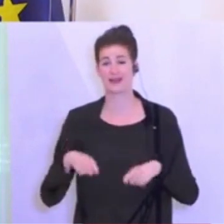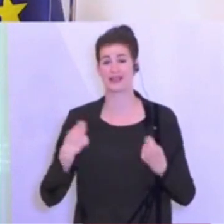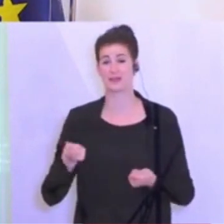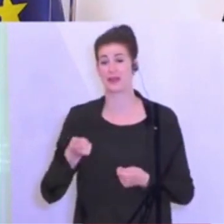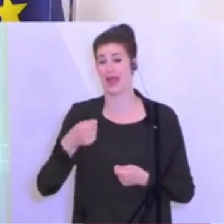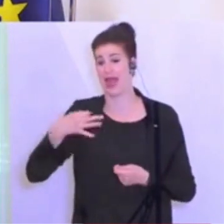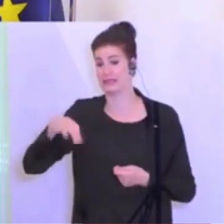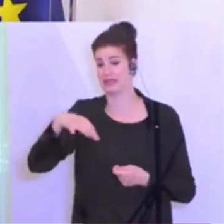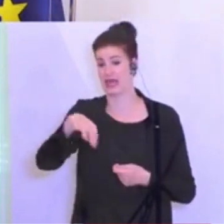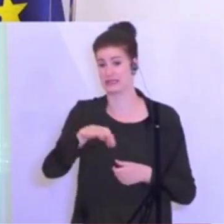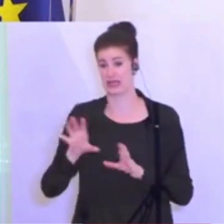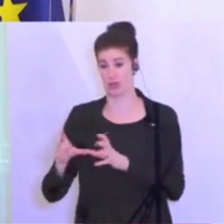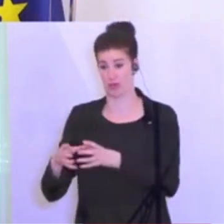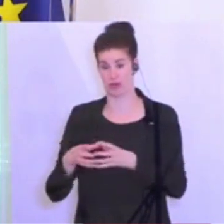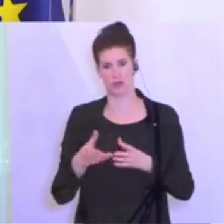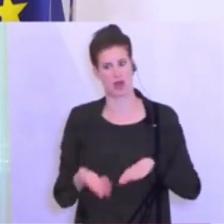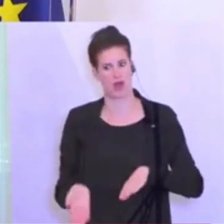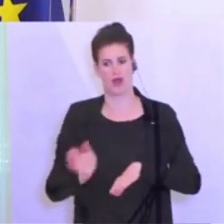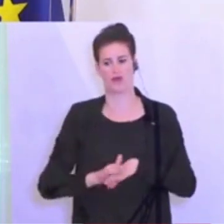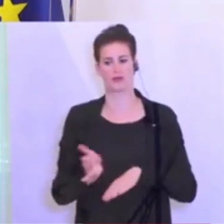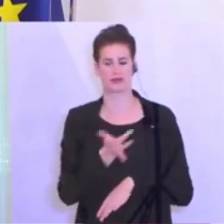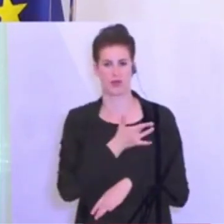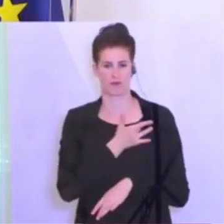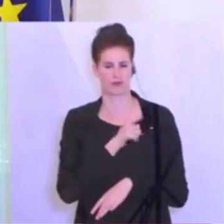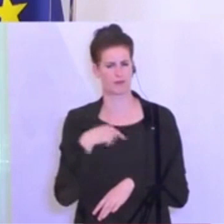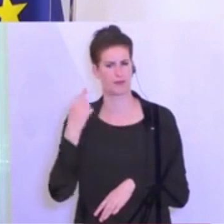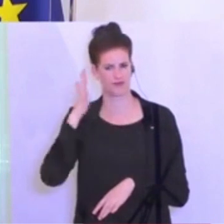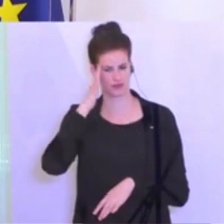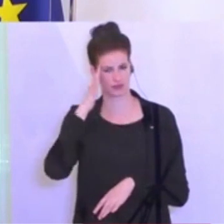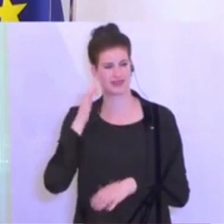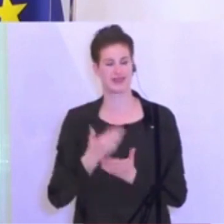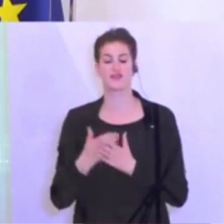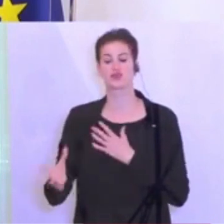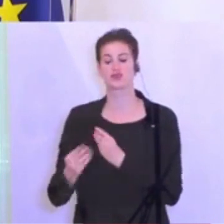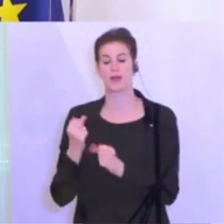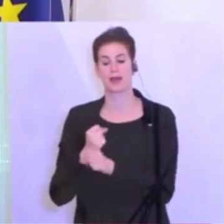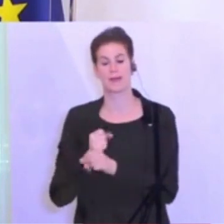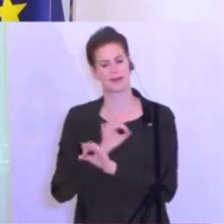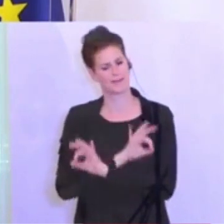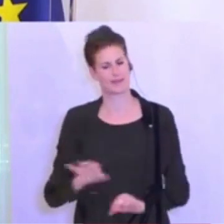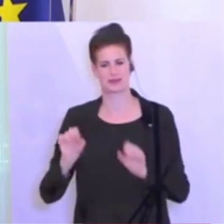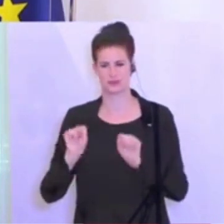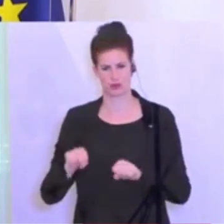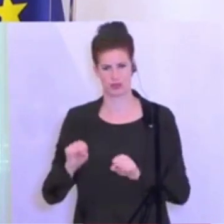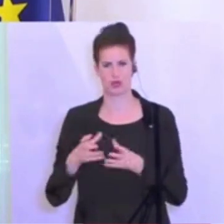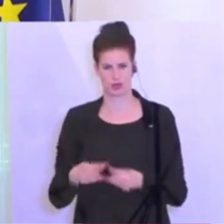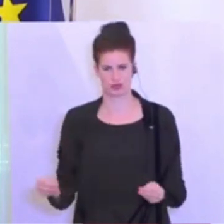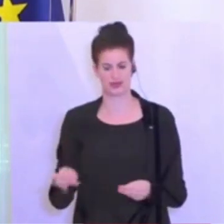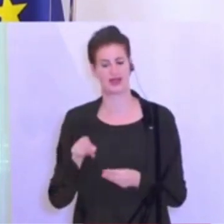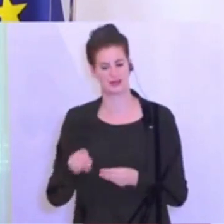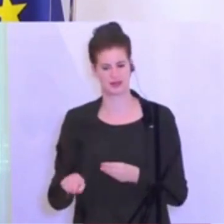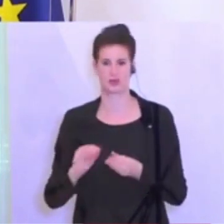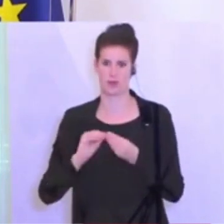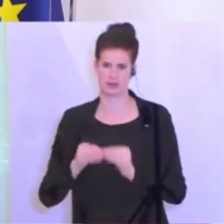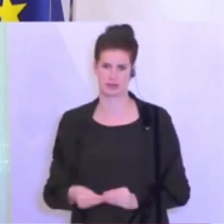betroffen sind. Und mit denen arbeiten wir gemeinsam an bestmöglichen Lösungen. Das ist komplex. Dafür